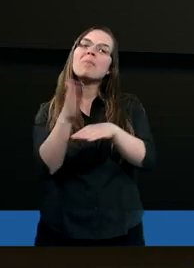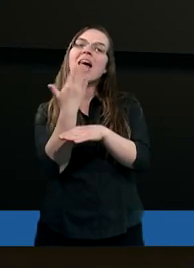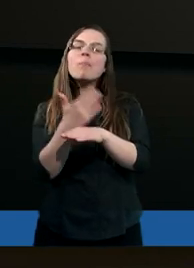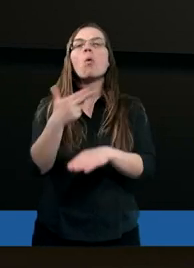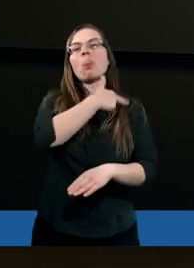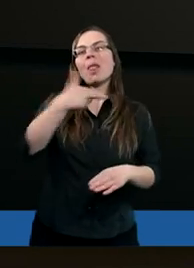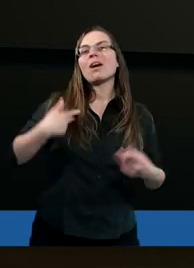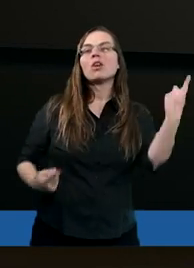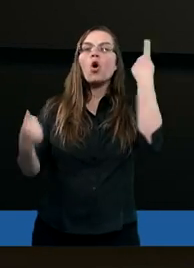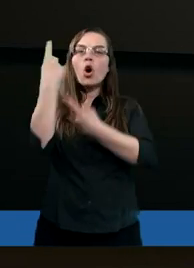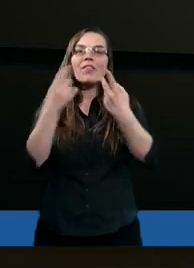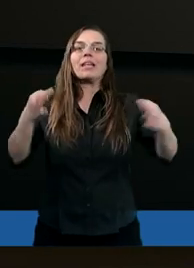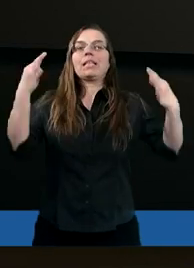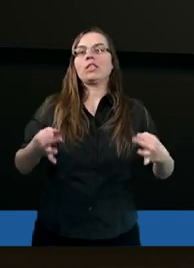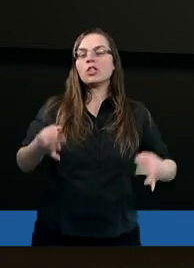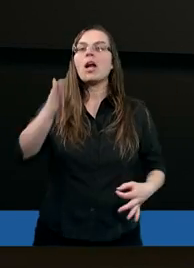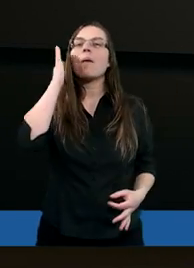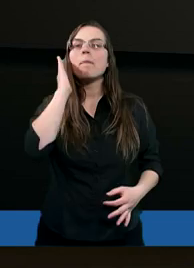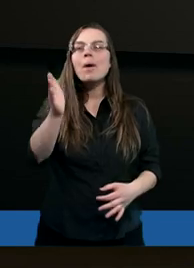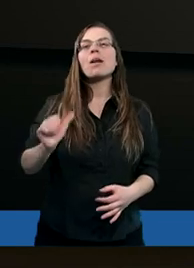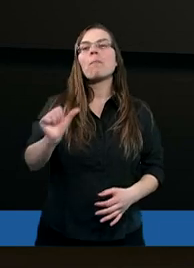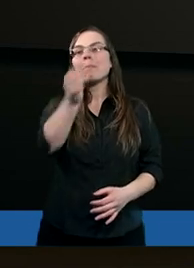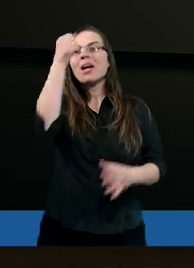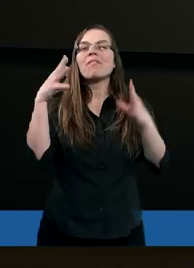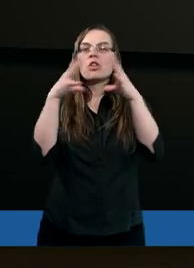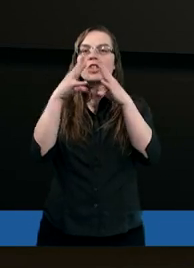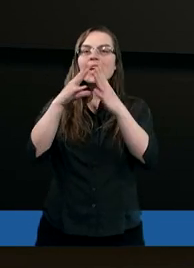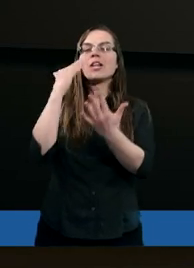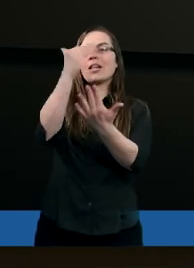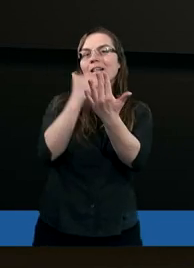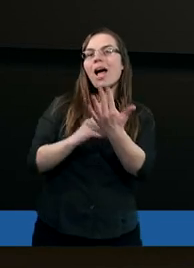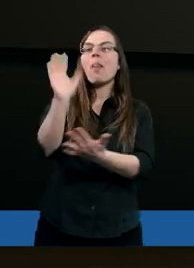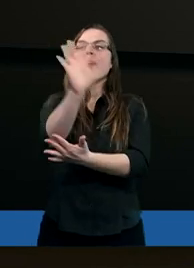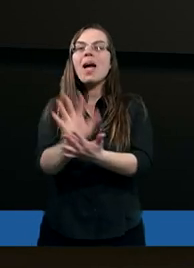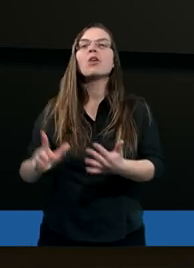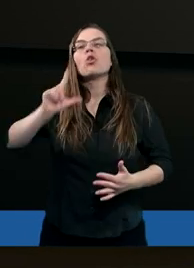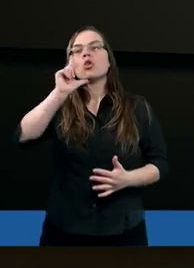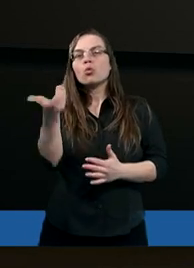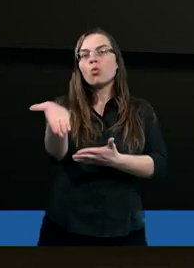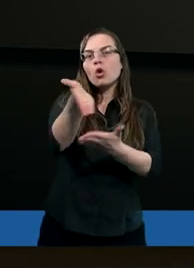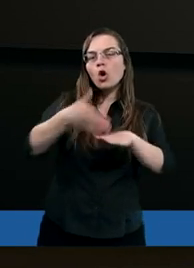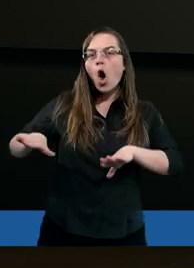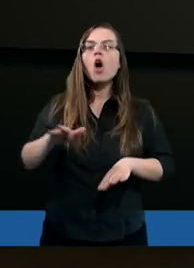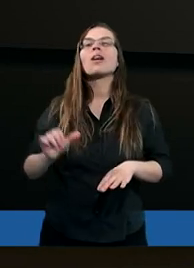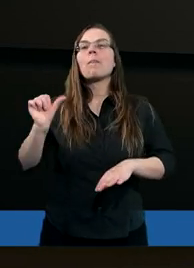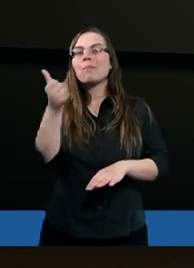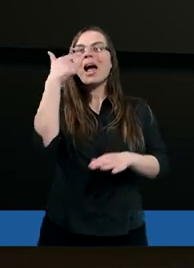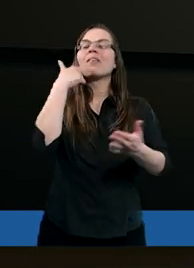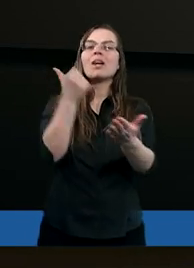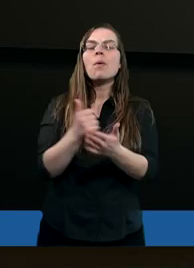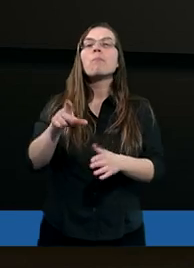rozważania dzisiaj będzie pierwsze dziesięć tekstów z drugiego rozdziału pierwszego listu Piotra.